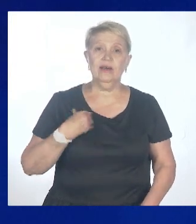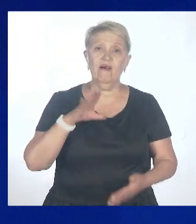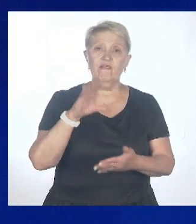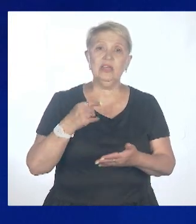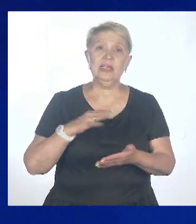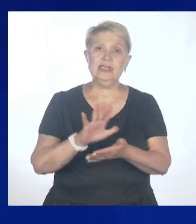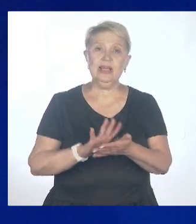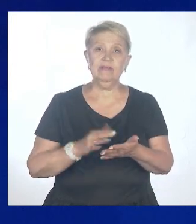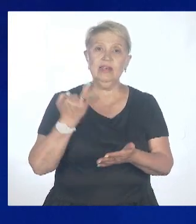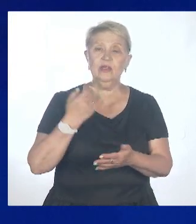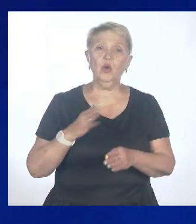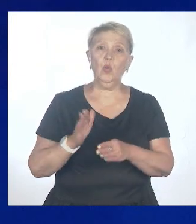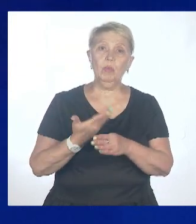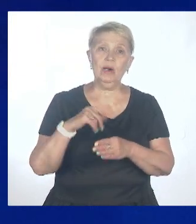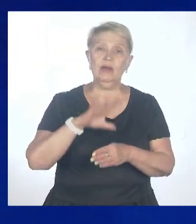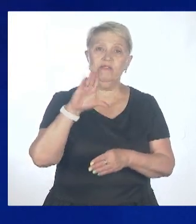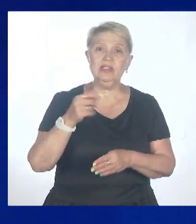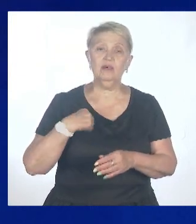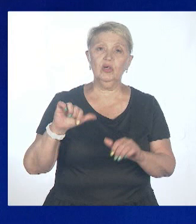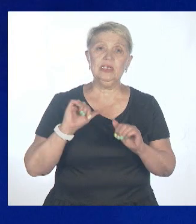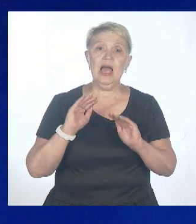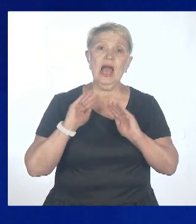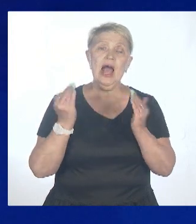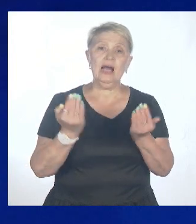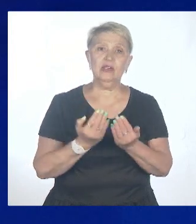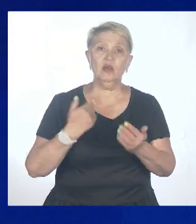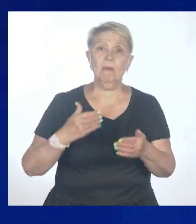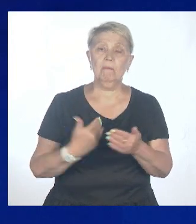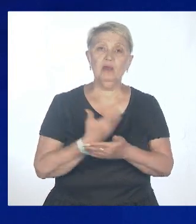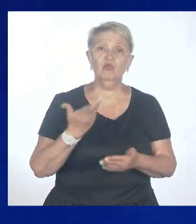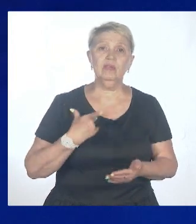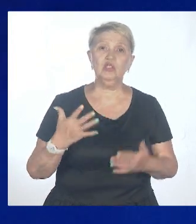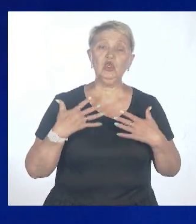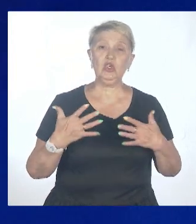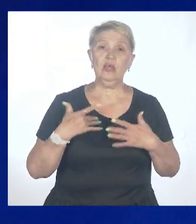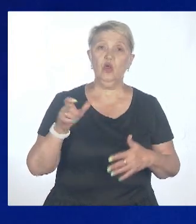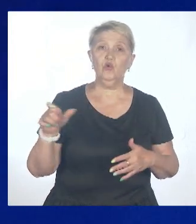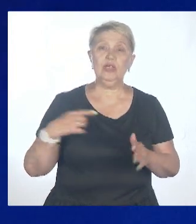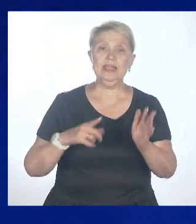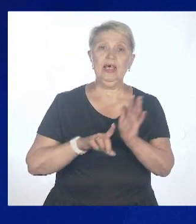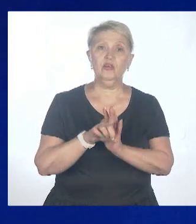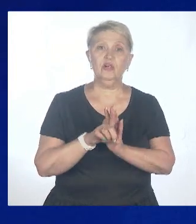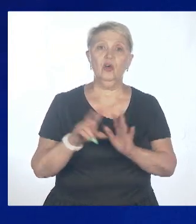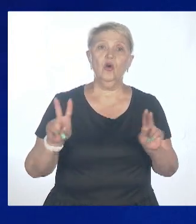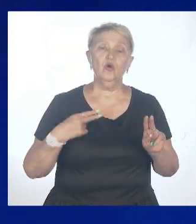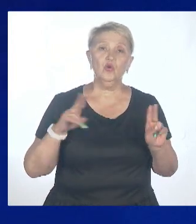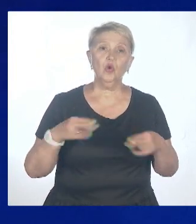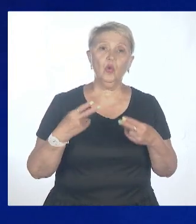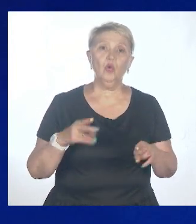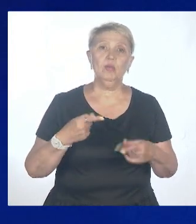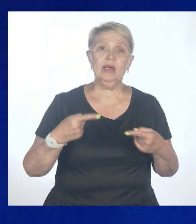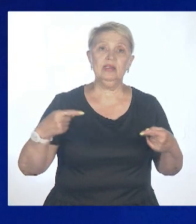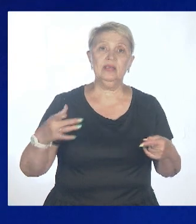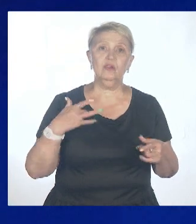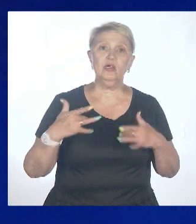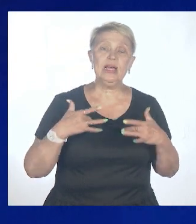снятия ограничений, начинает как-то по-новому дышаться этой грузью полностью, клубы, бары, концерты, все вроде бы